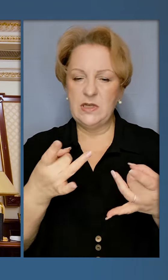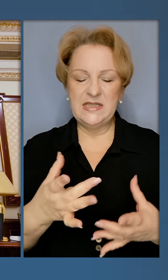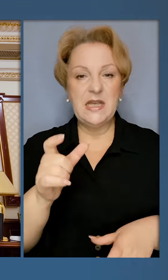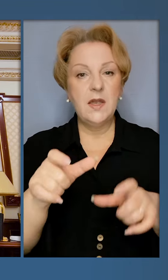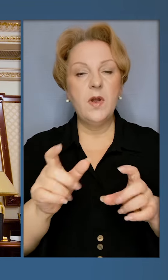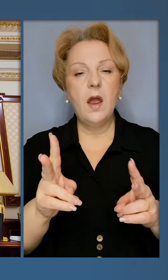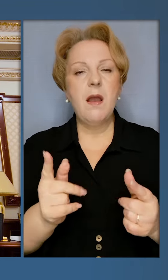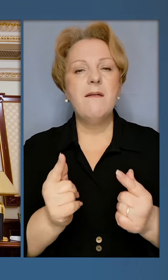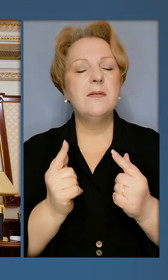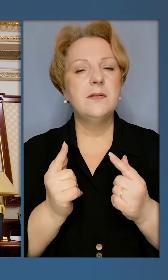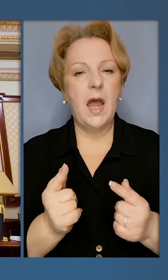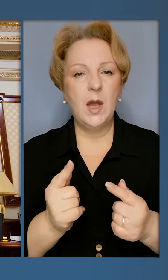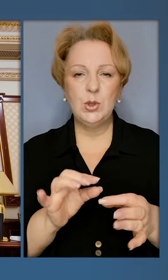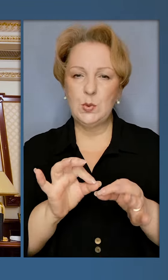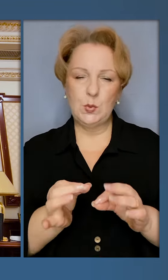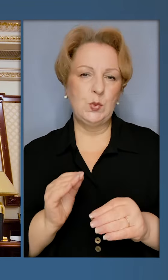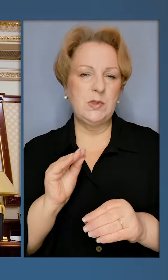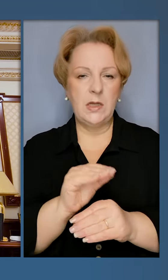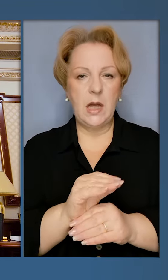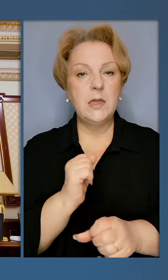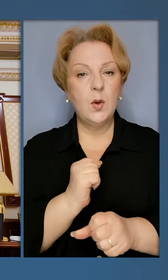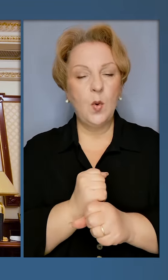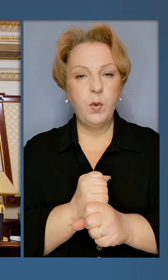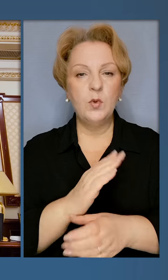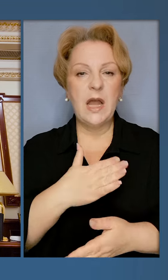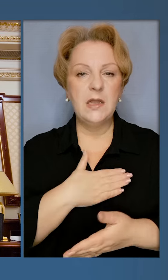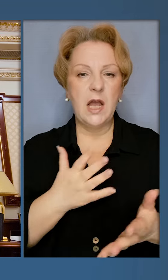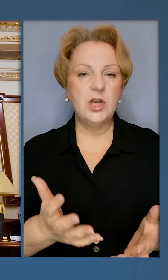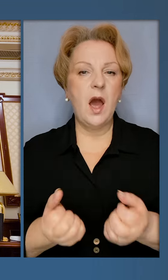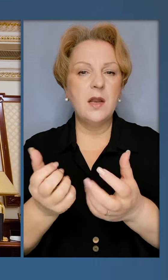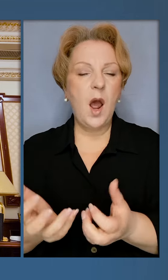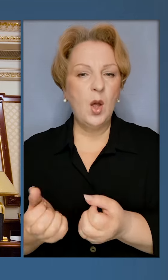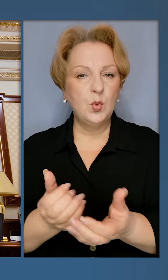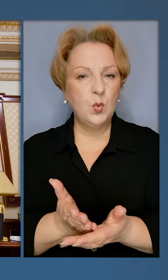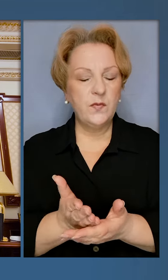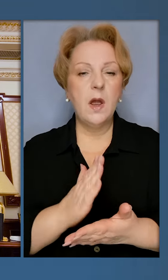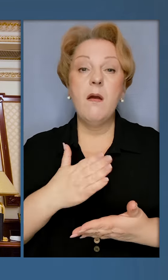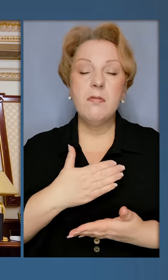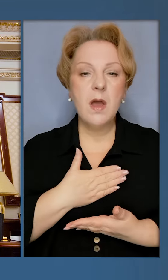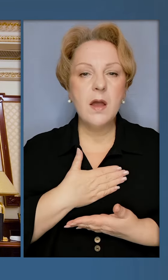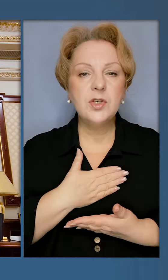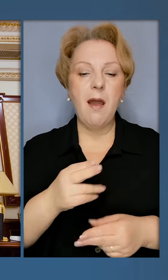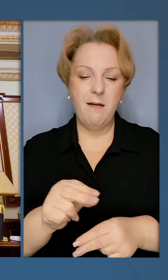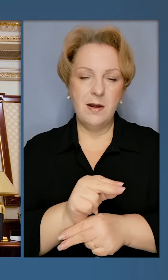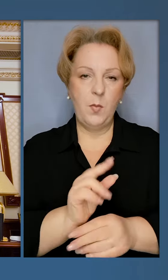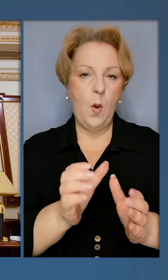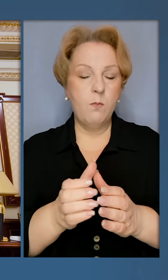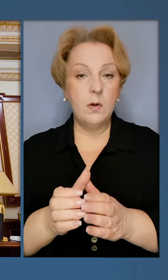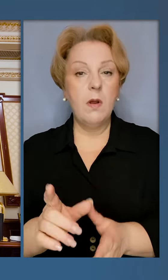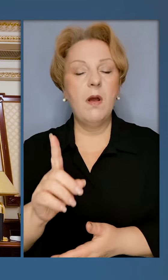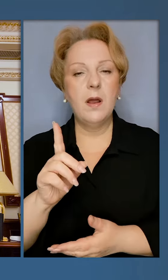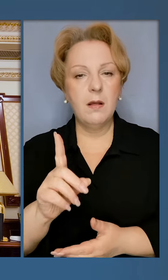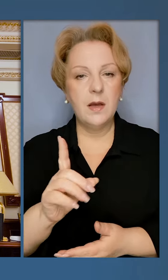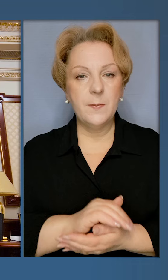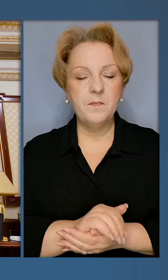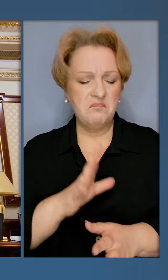яка значно ускладнила роботу наших рятувальників і наших ремонтних бригад. Але